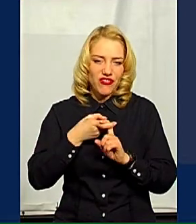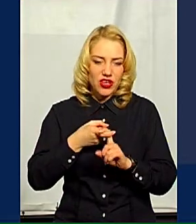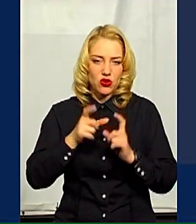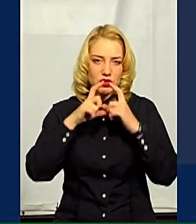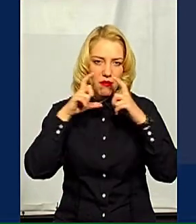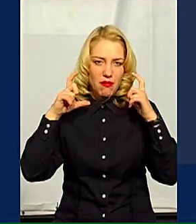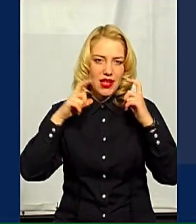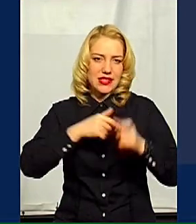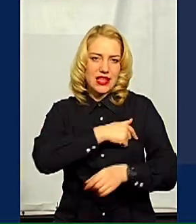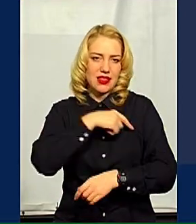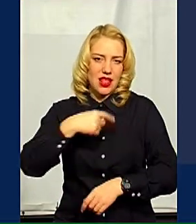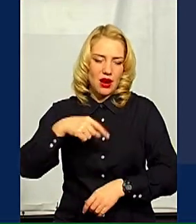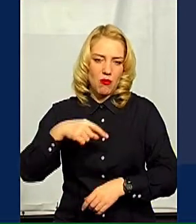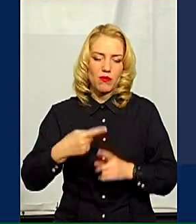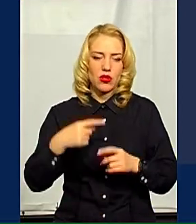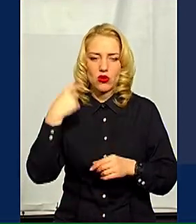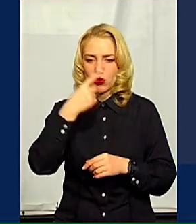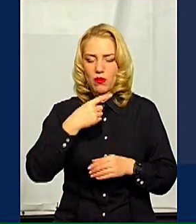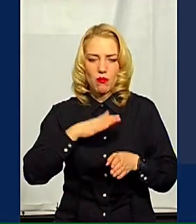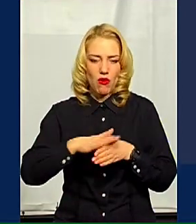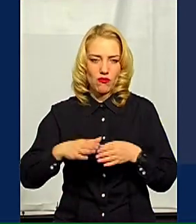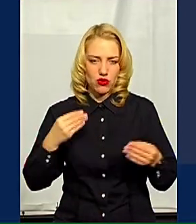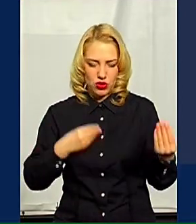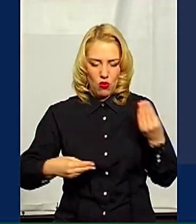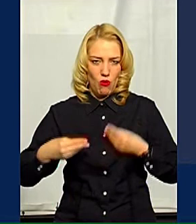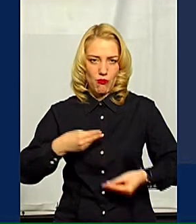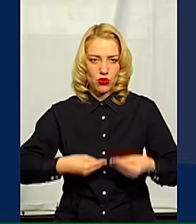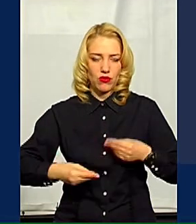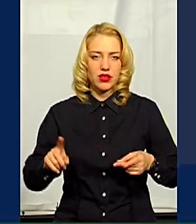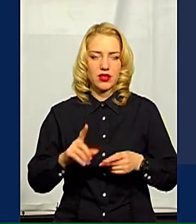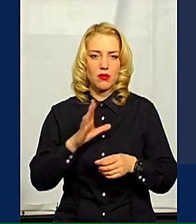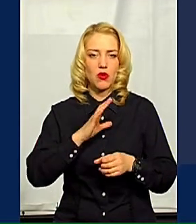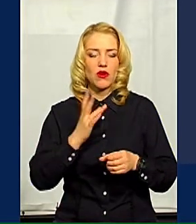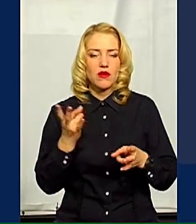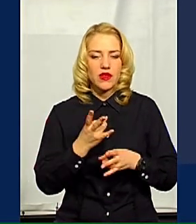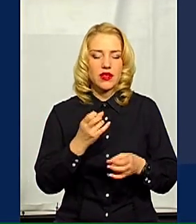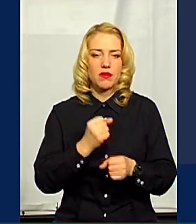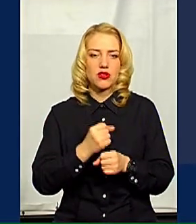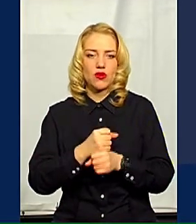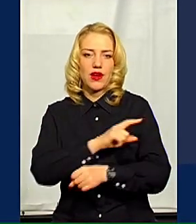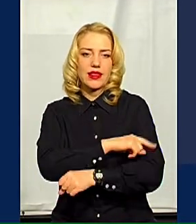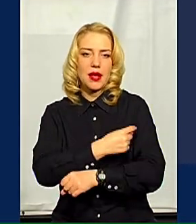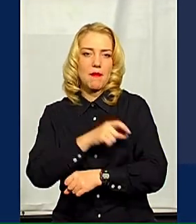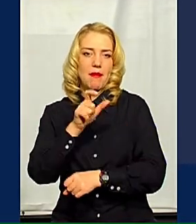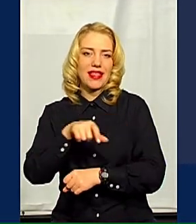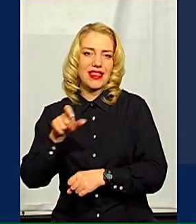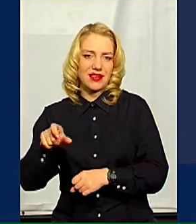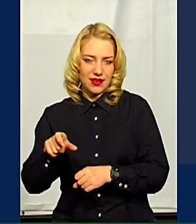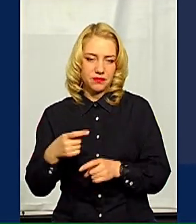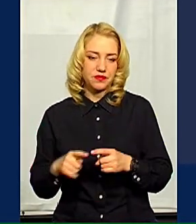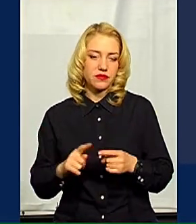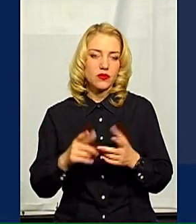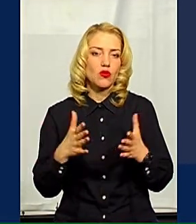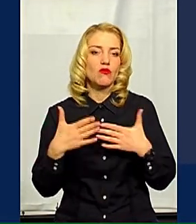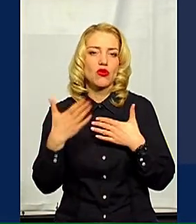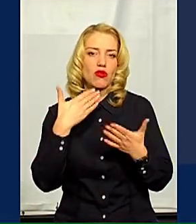термометри і особисто повністю обмондурування, оце, в якому повинні працювати саме медики, тому що найбільший контакт з хворими людьми будуть мати саме